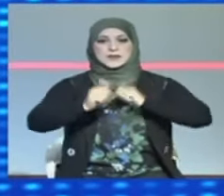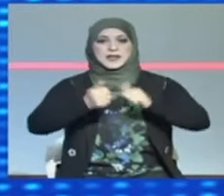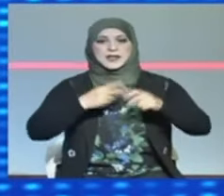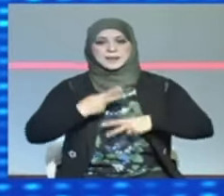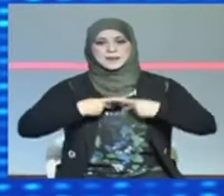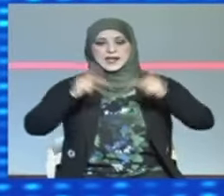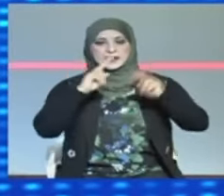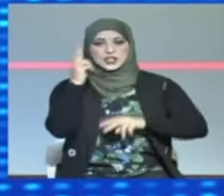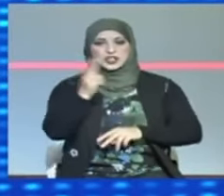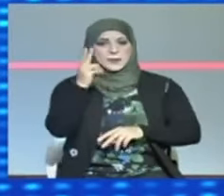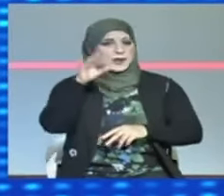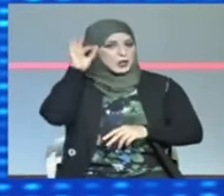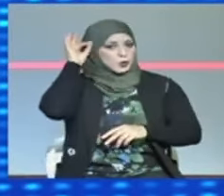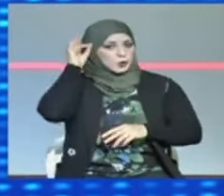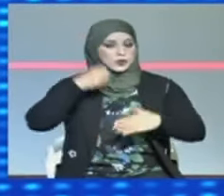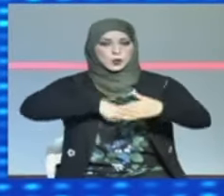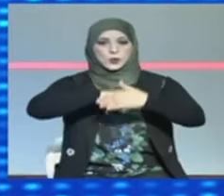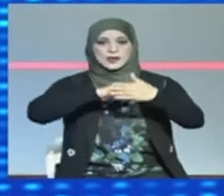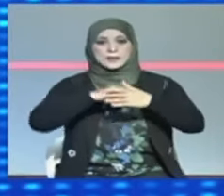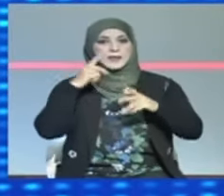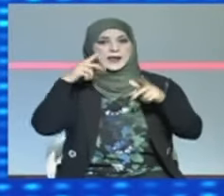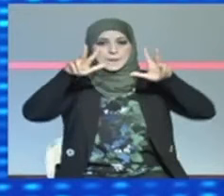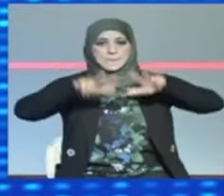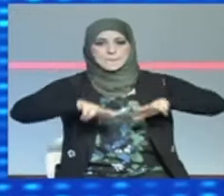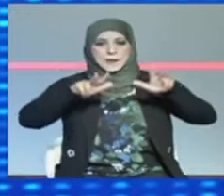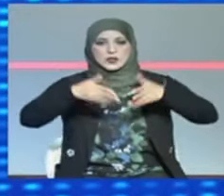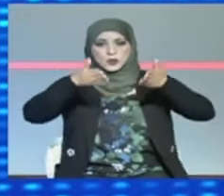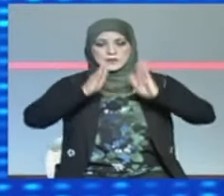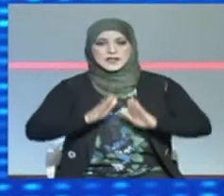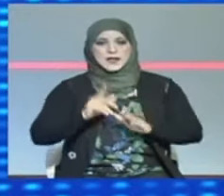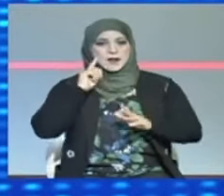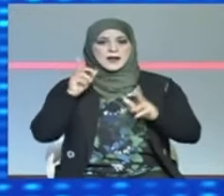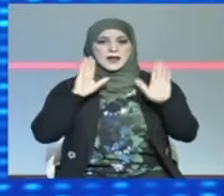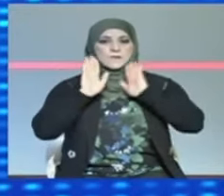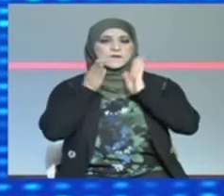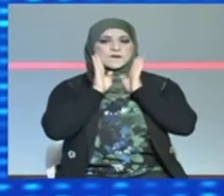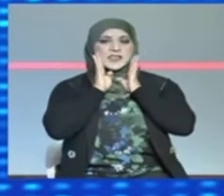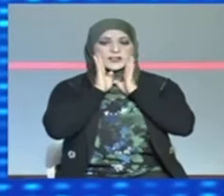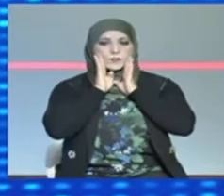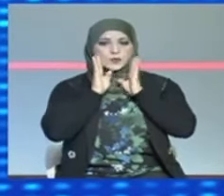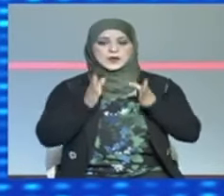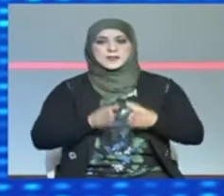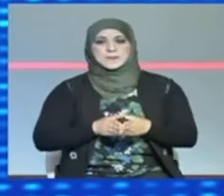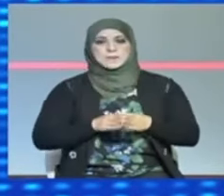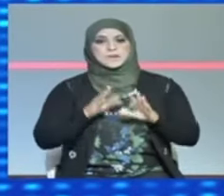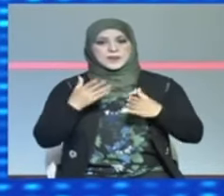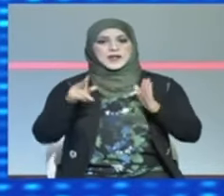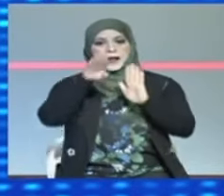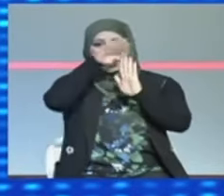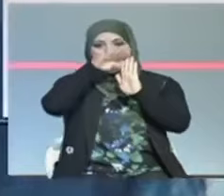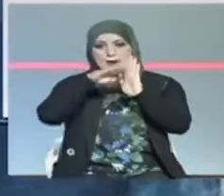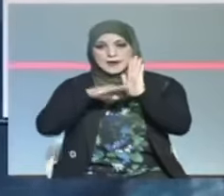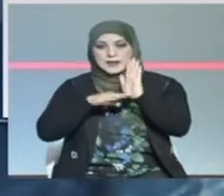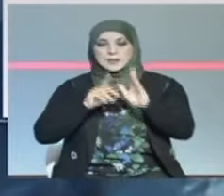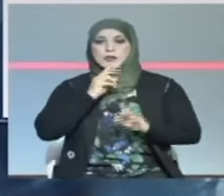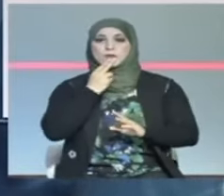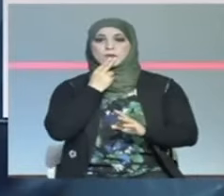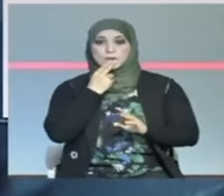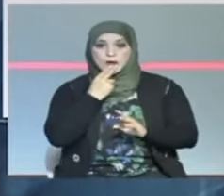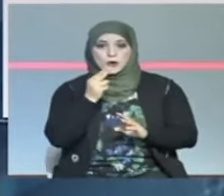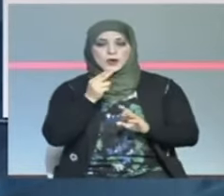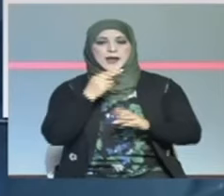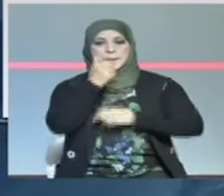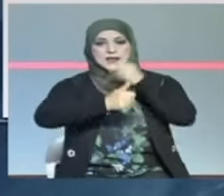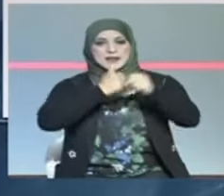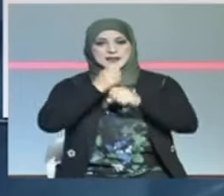الجامعة التونسية لكرة القدم على صفحتها رسمية على موقع التواصل الاجتماعي فيسبوك قائمة الحكام الدولية لسنة